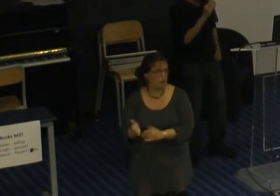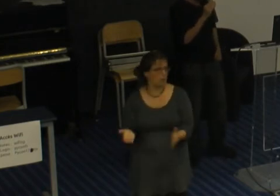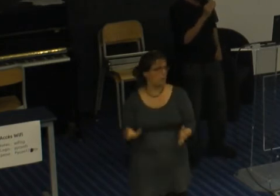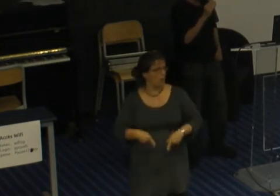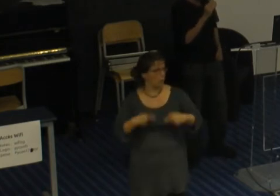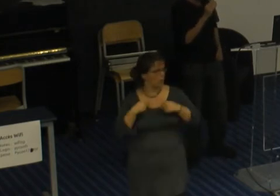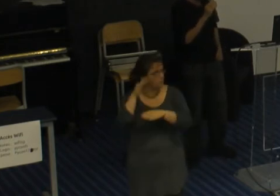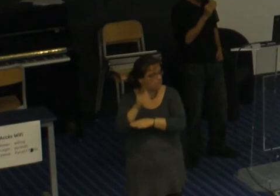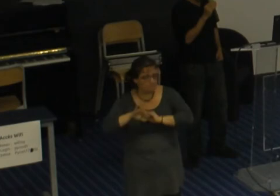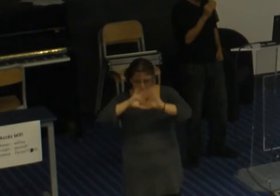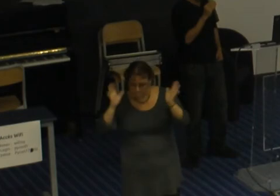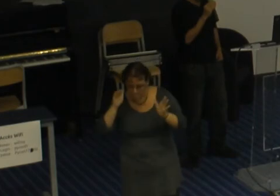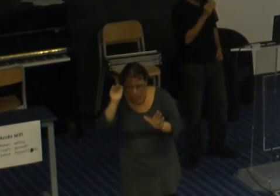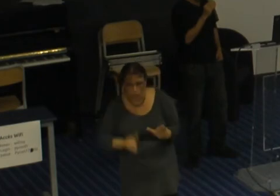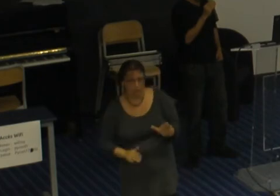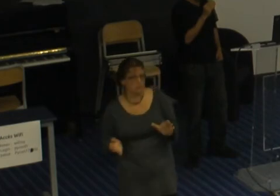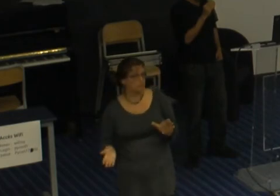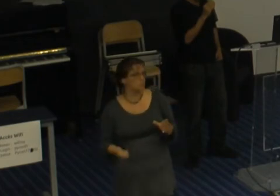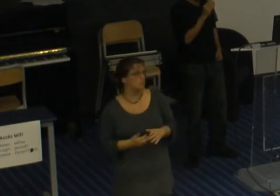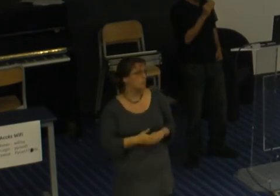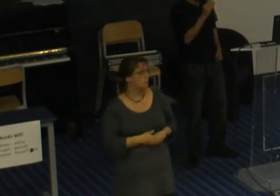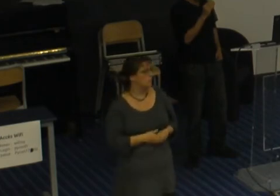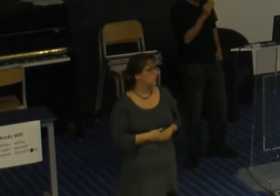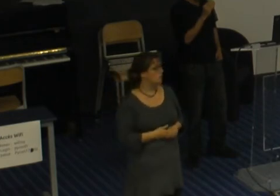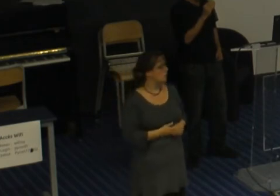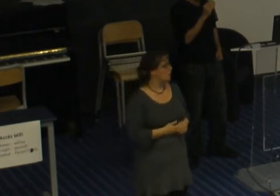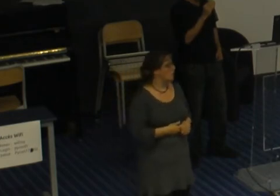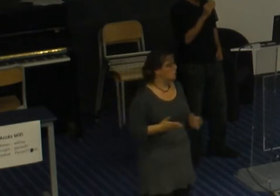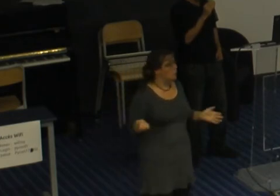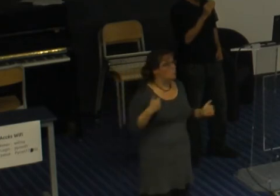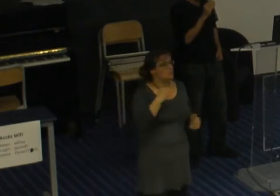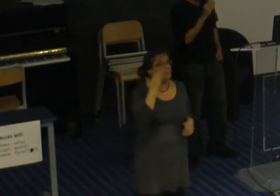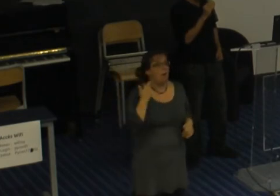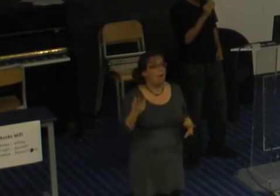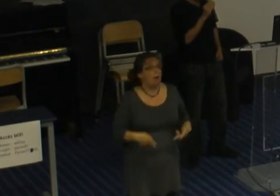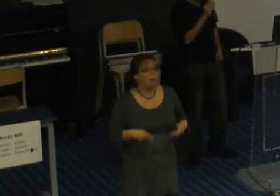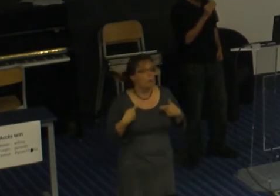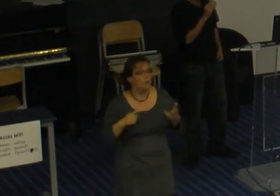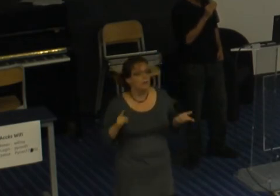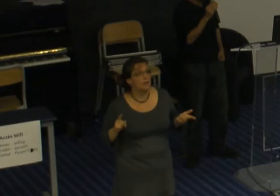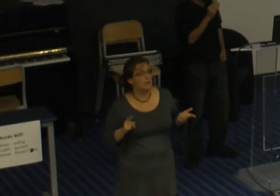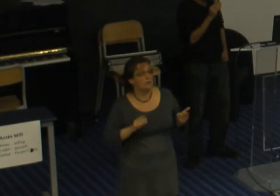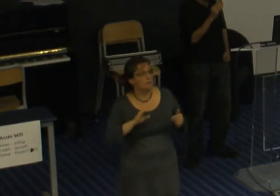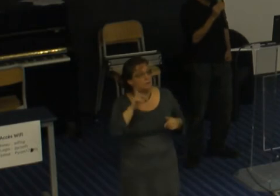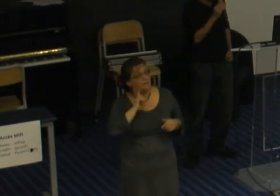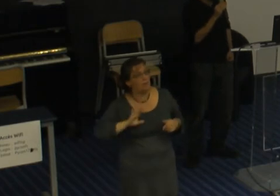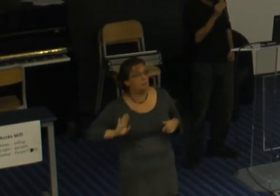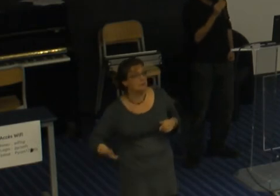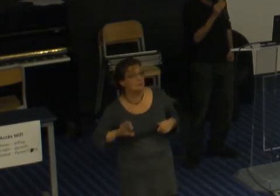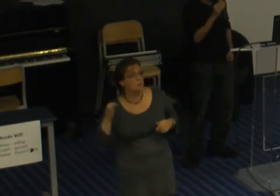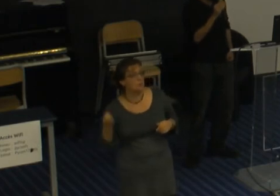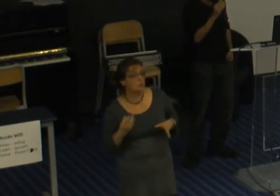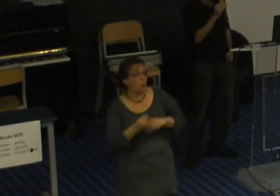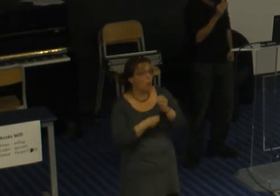moi je sais pas si c'est forcément le cas dans tous les ateliers non mixtes ou les ateliers mixtes Python mais j'ai pas